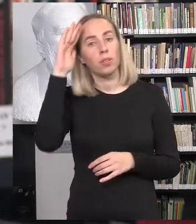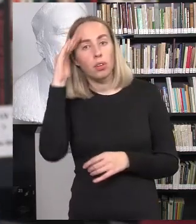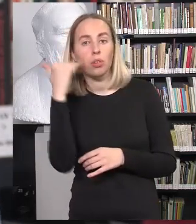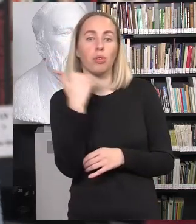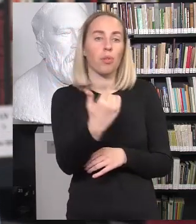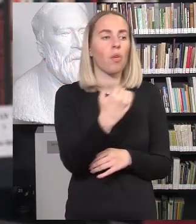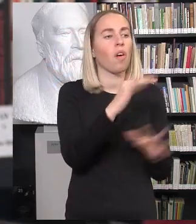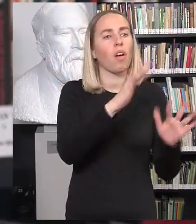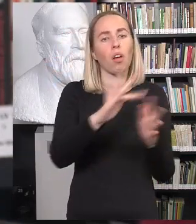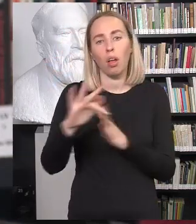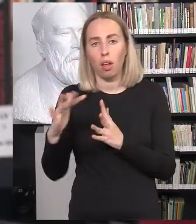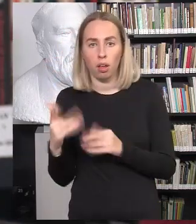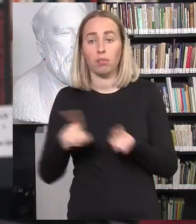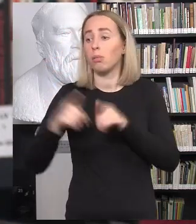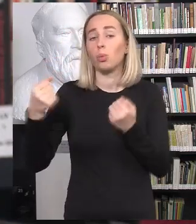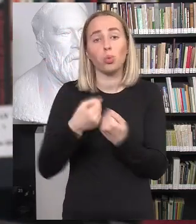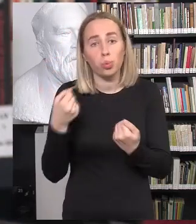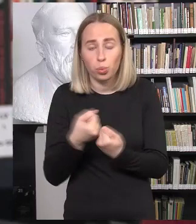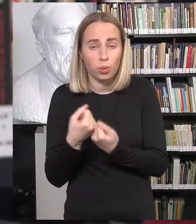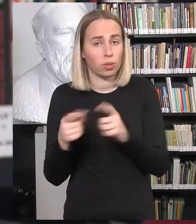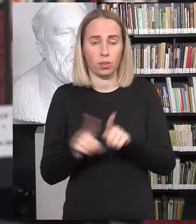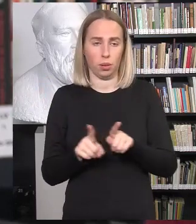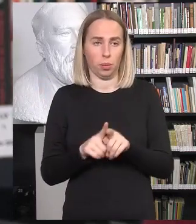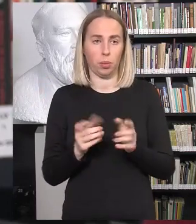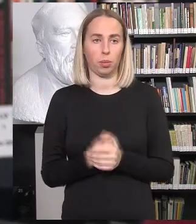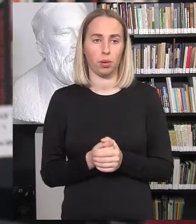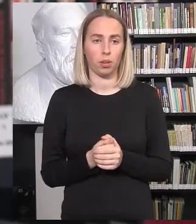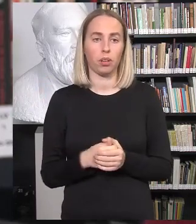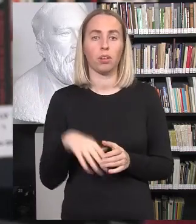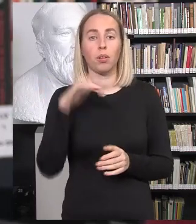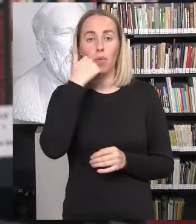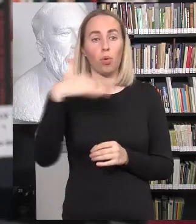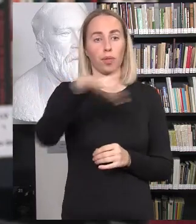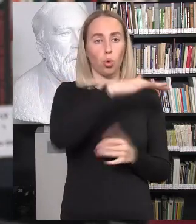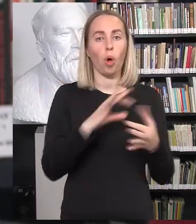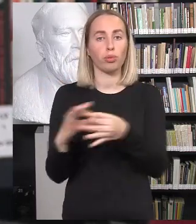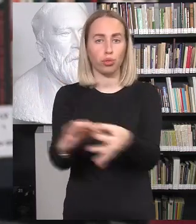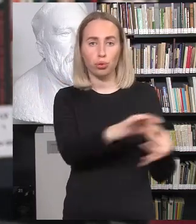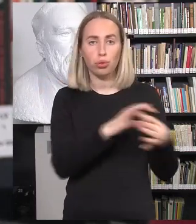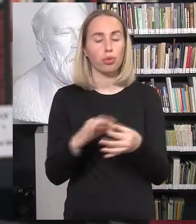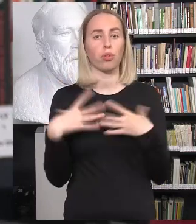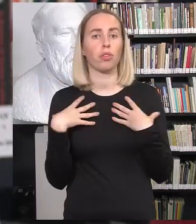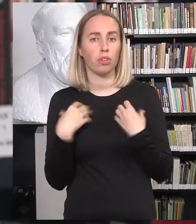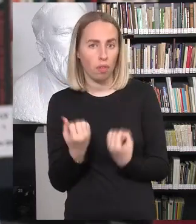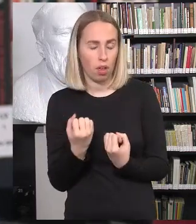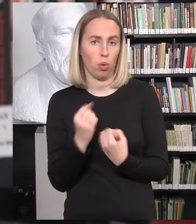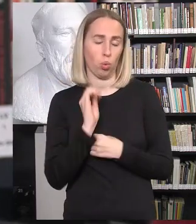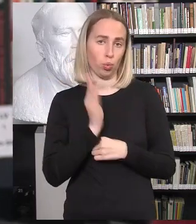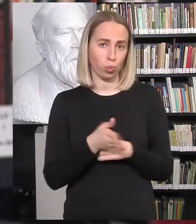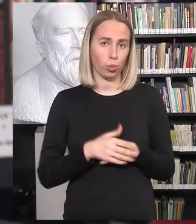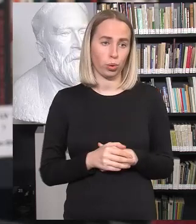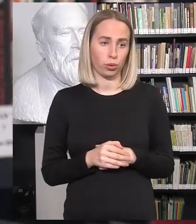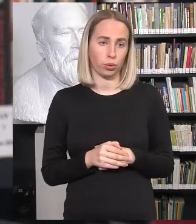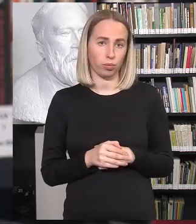galima. Ir tada mes galbūt turėtumėm sveikesnius santykius visoje visuomenėje. Mums nereikėtų dabar jau bartis. Ar gali,